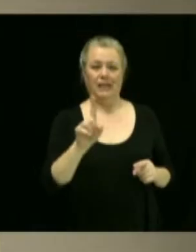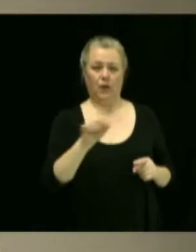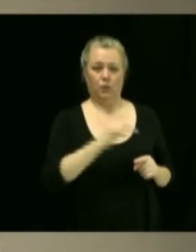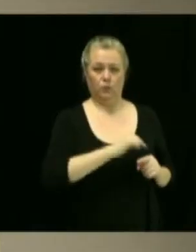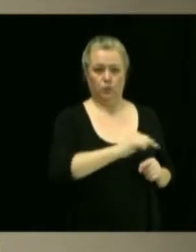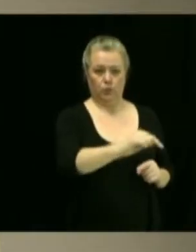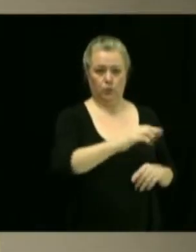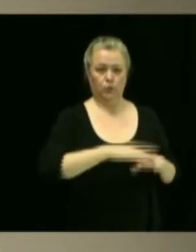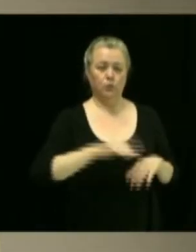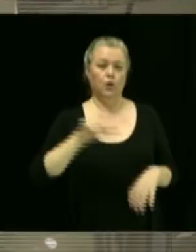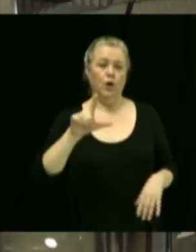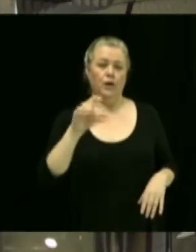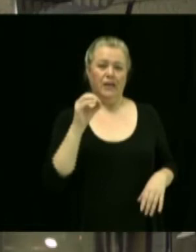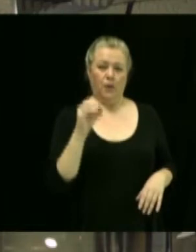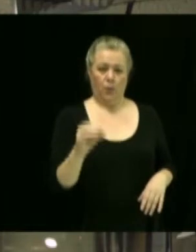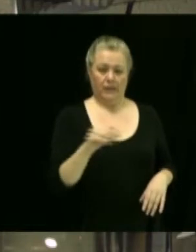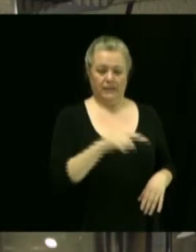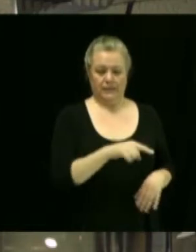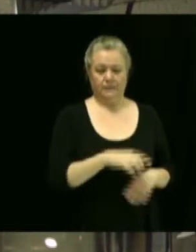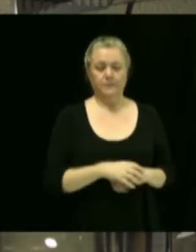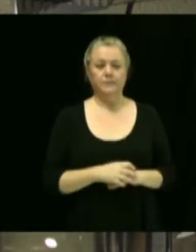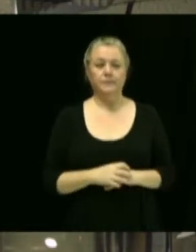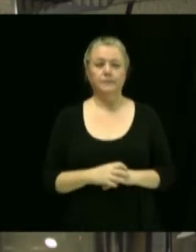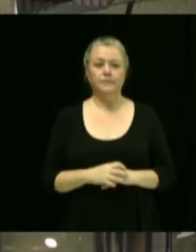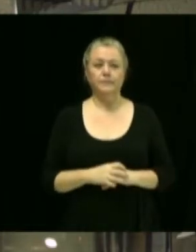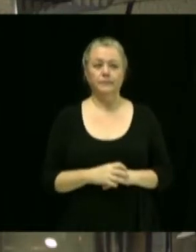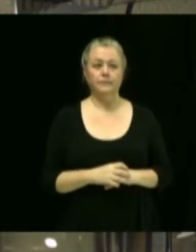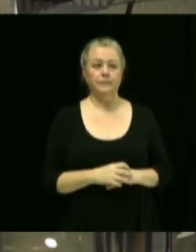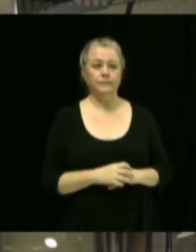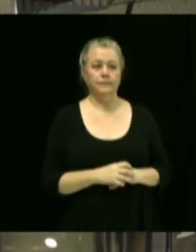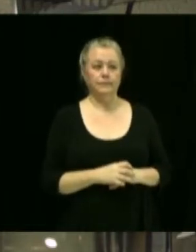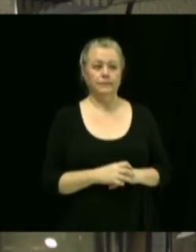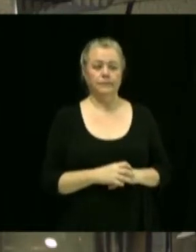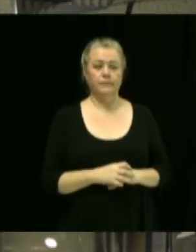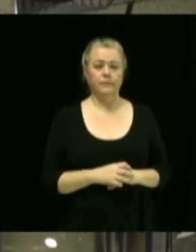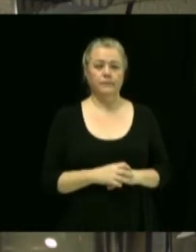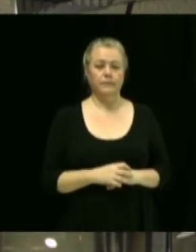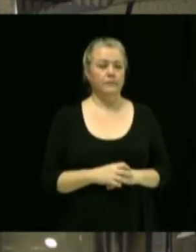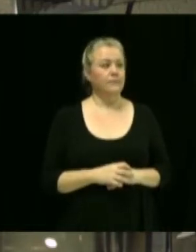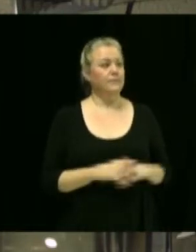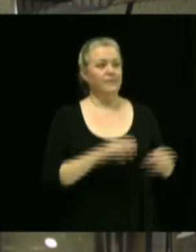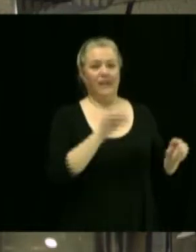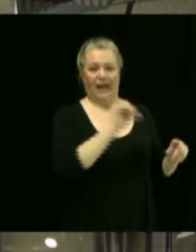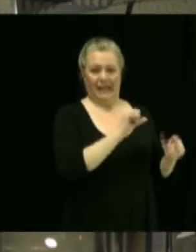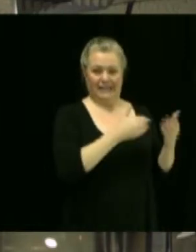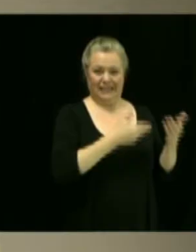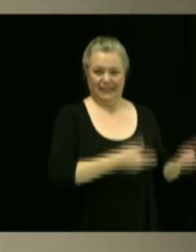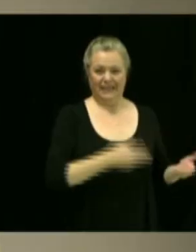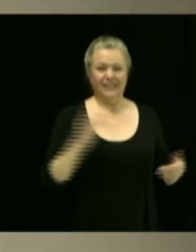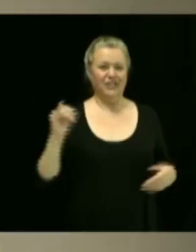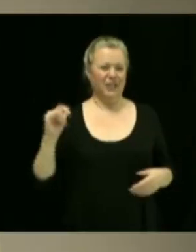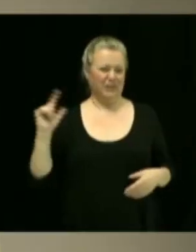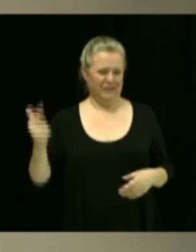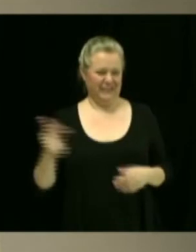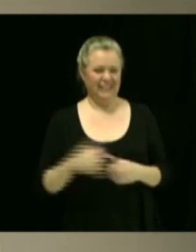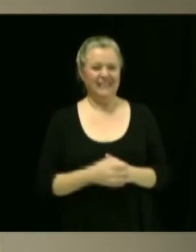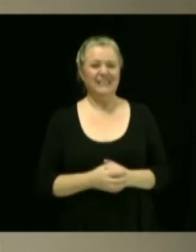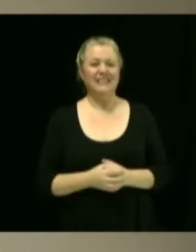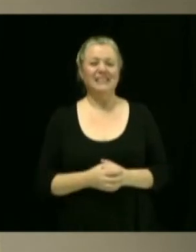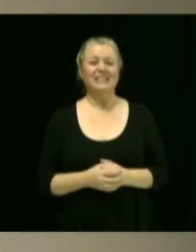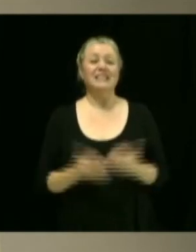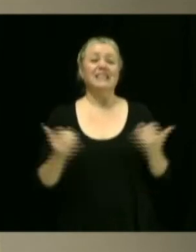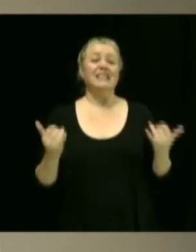Alexandre, James, législation 14